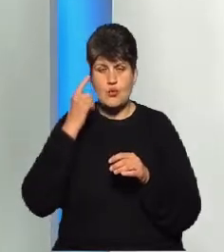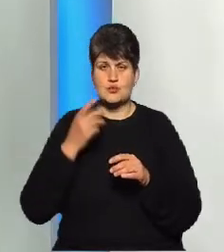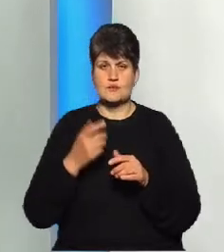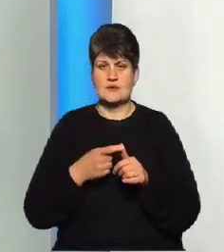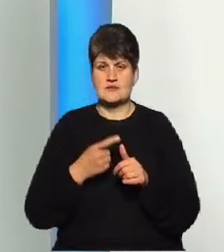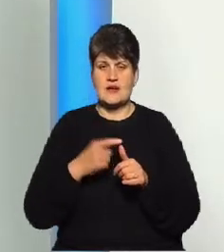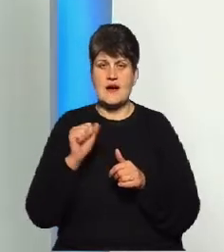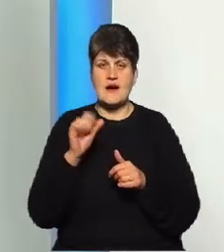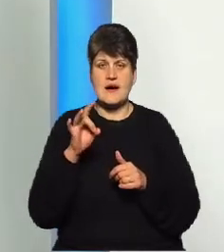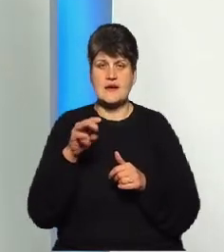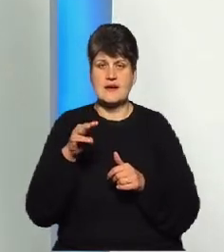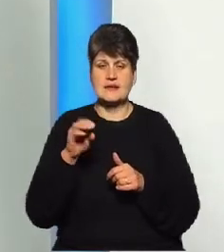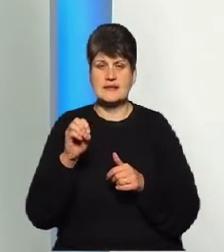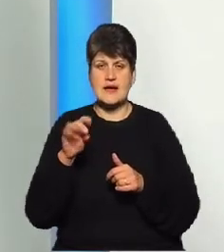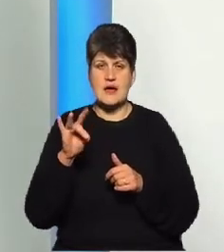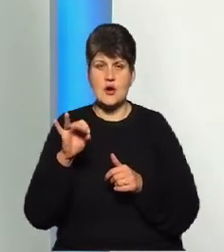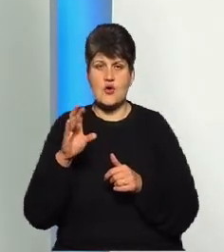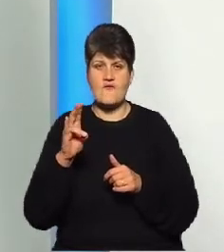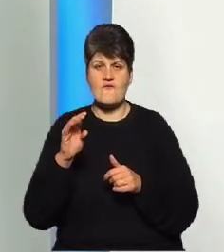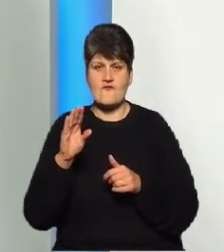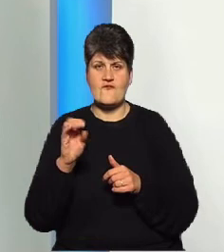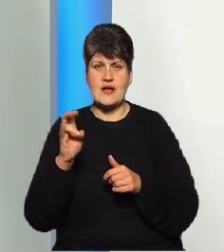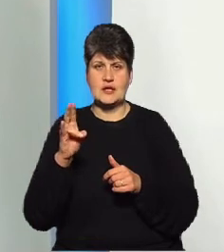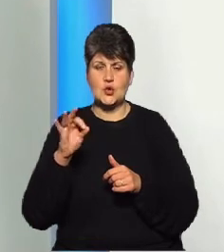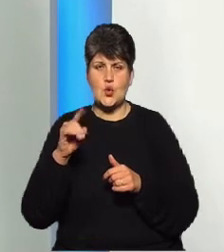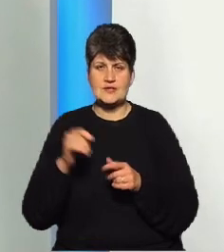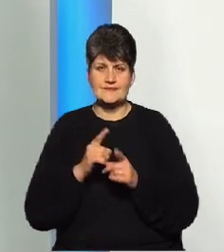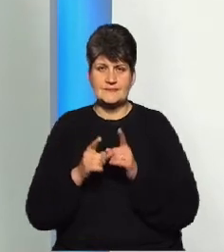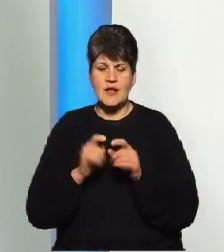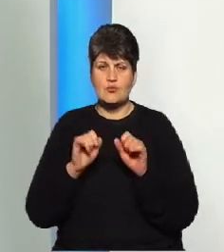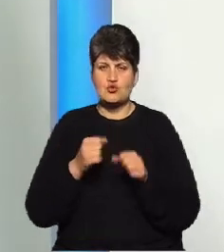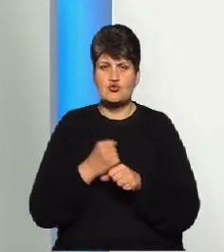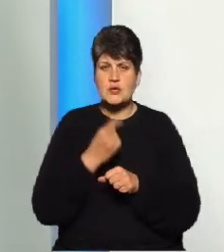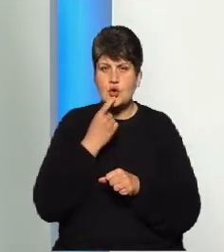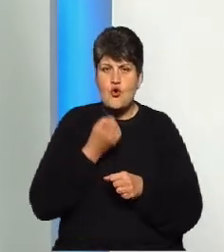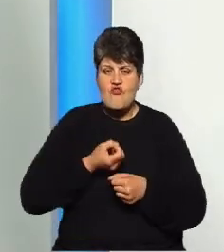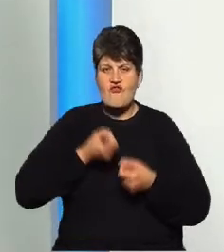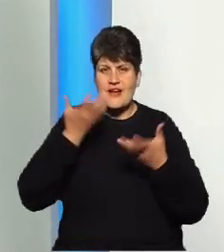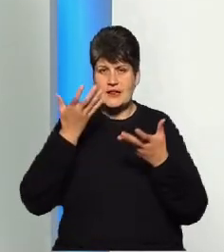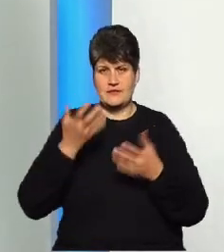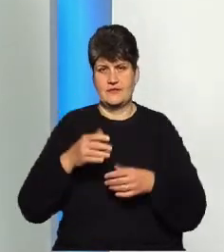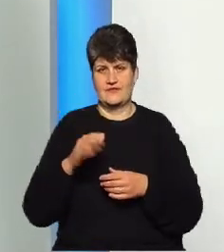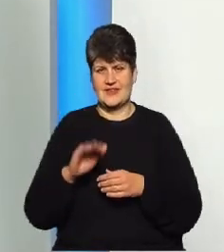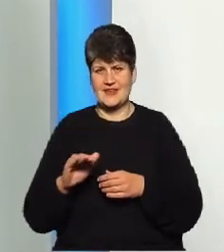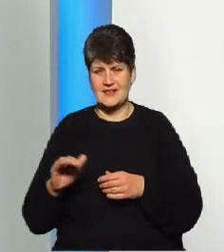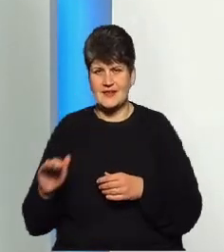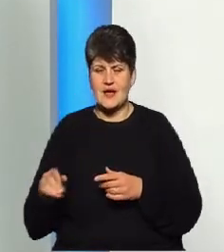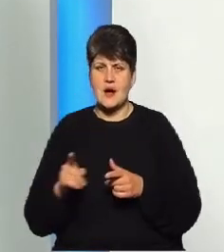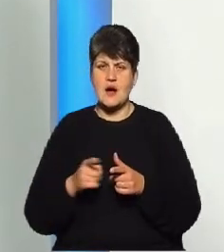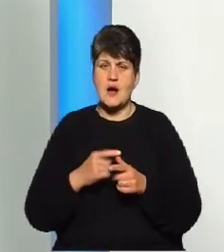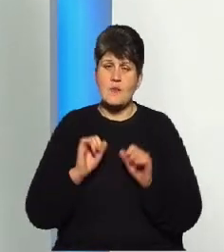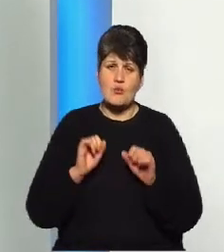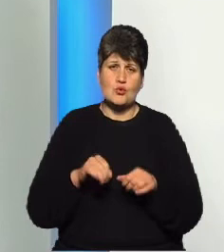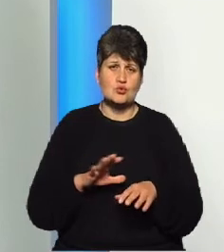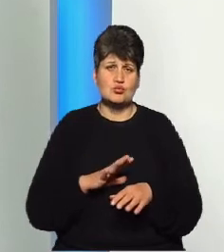мальформації, можуть привести до крововиливу таких дітей. Або різного виду васкуліти, запалення стінки артерії.